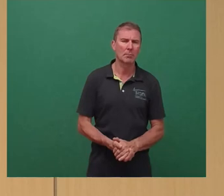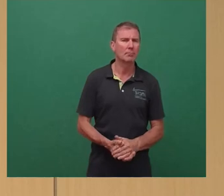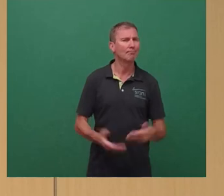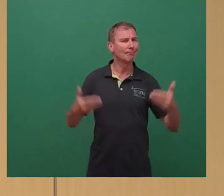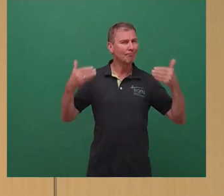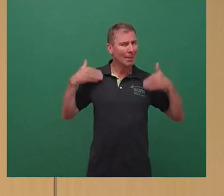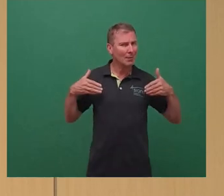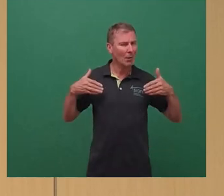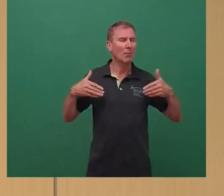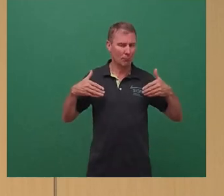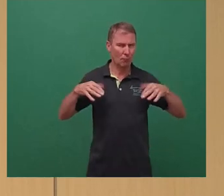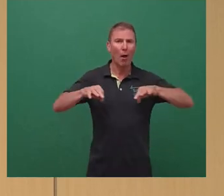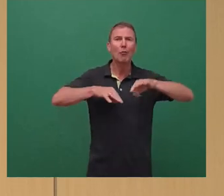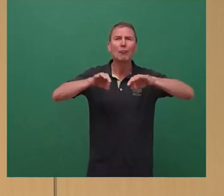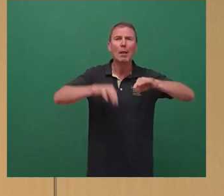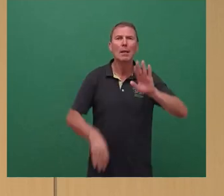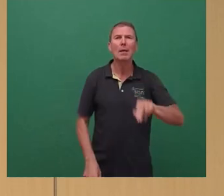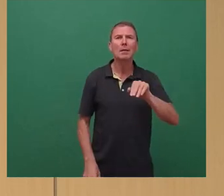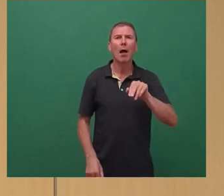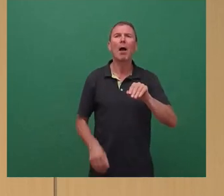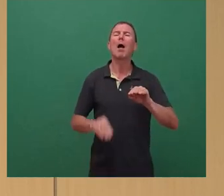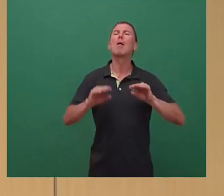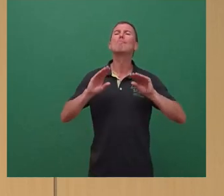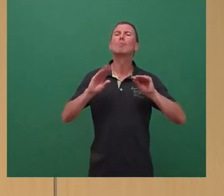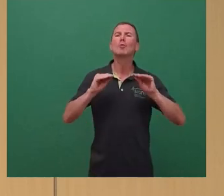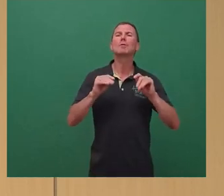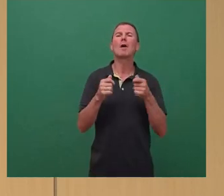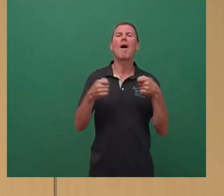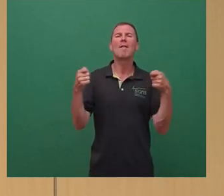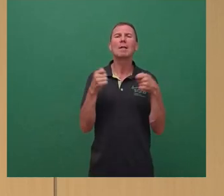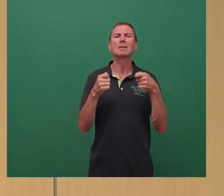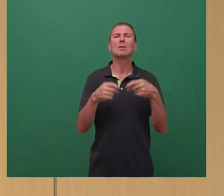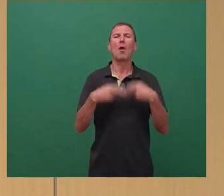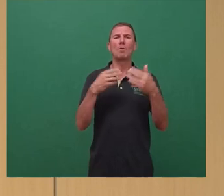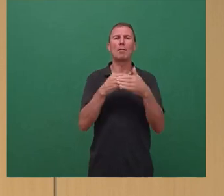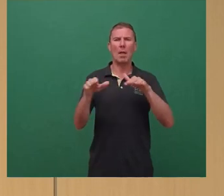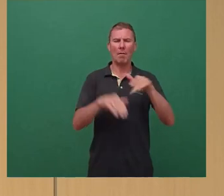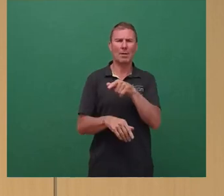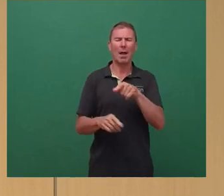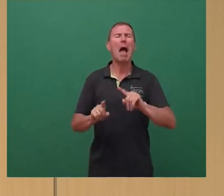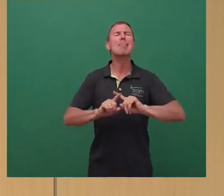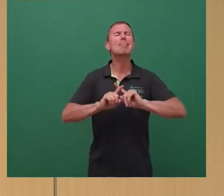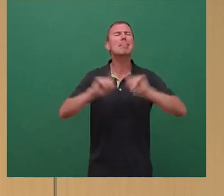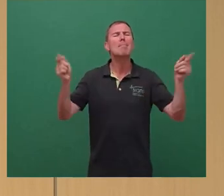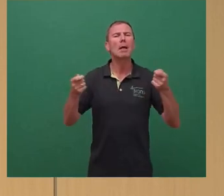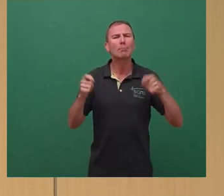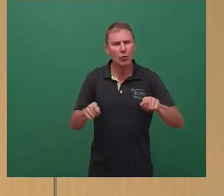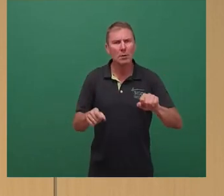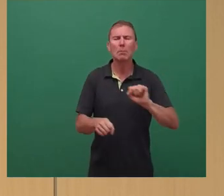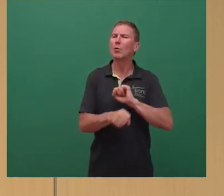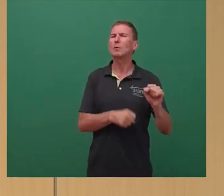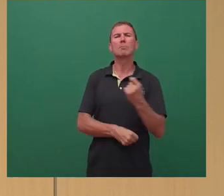Strategie namens nutzerfinanzierter ÖPNV, niemals irgendwo beschlossen, aber dennoch bei jeder